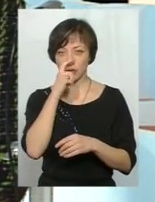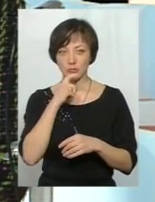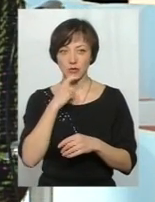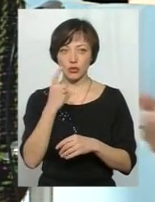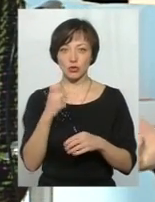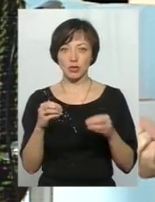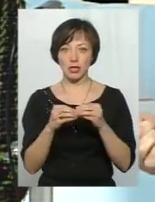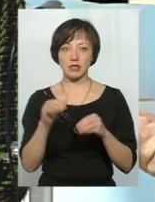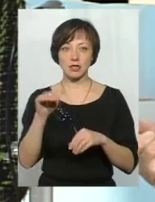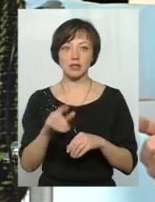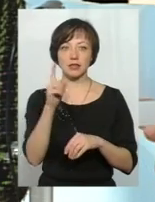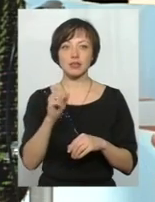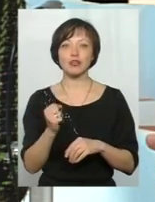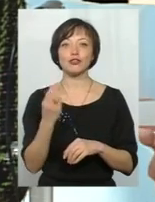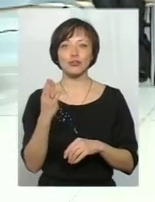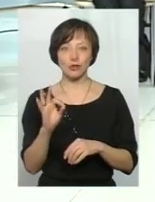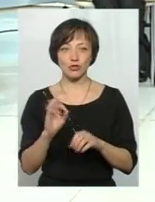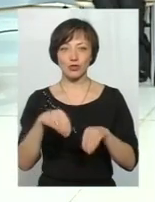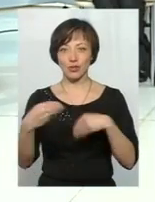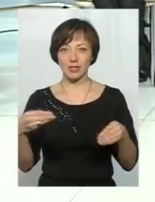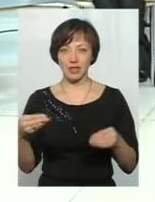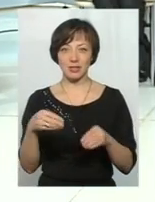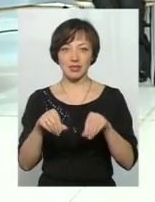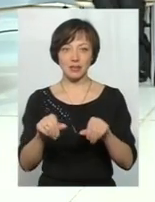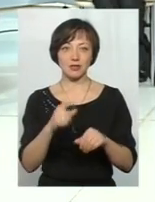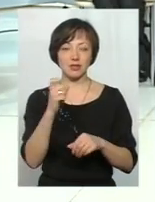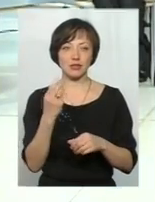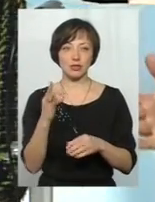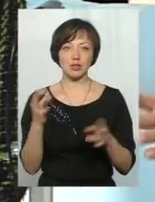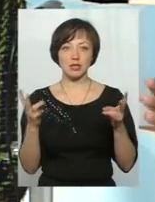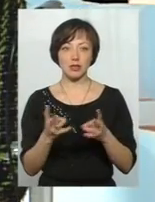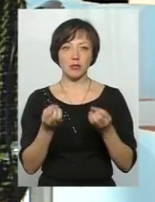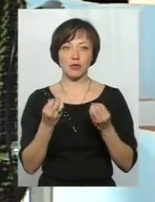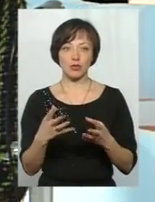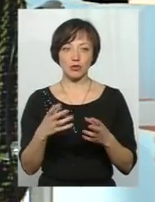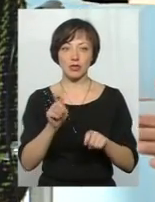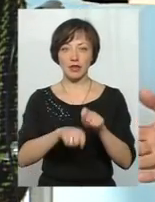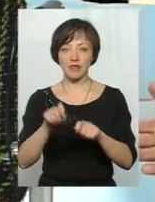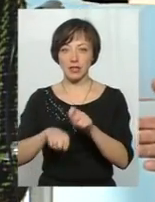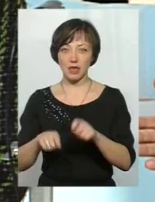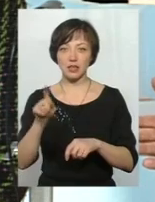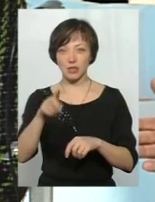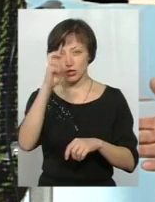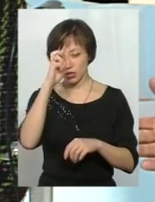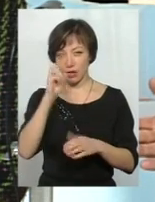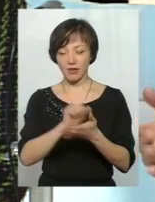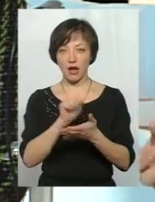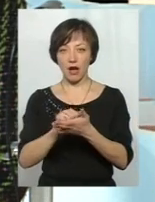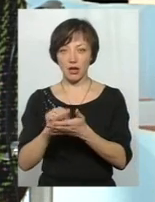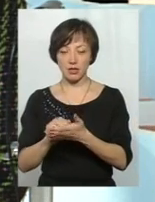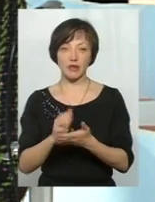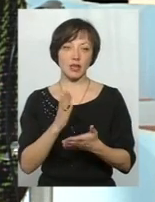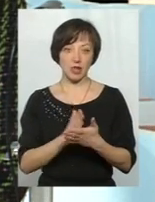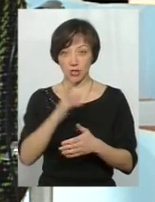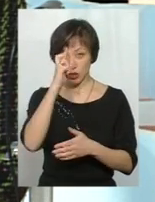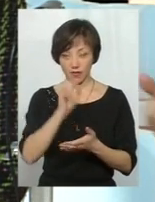110 тисяч, за що? За те, що роздали землю чи за що? Тобто, треба просто провести інтеризацію тих державних актів. Є